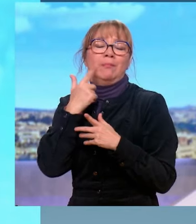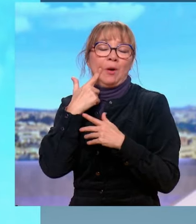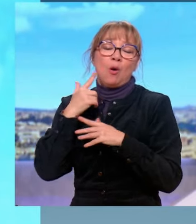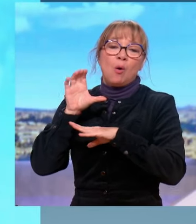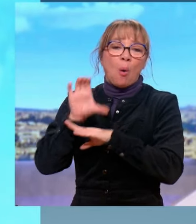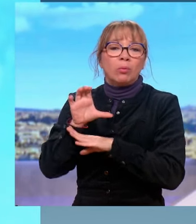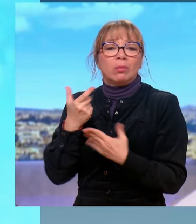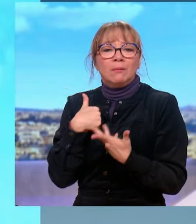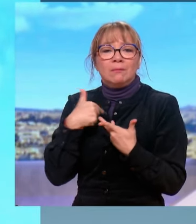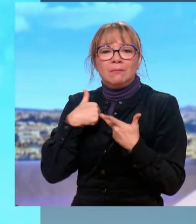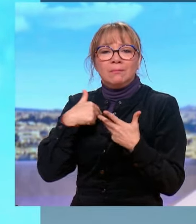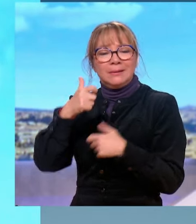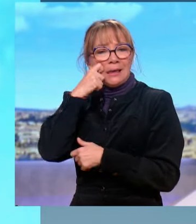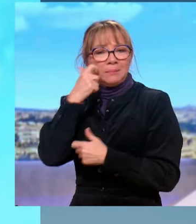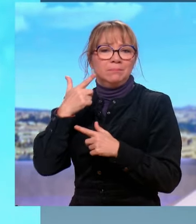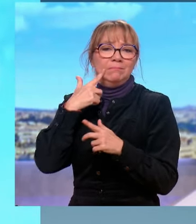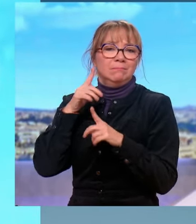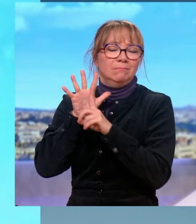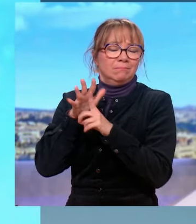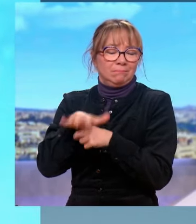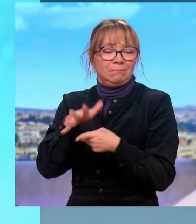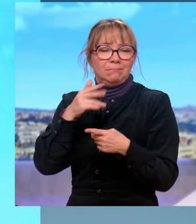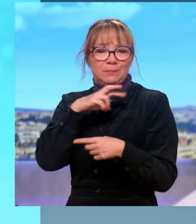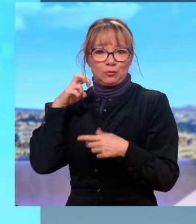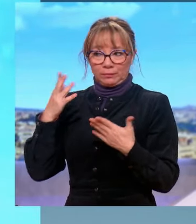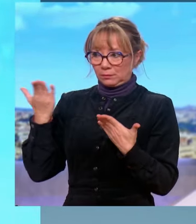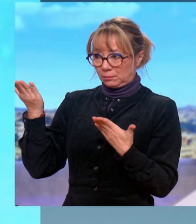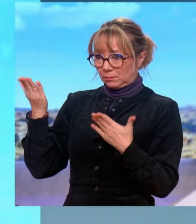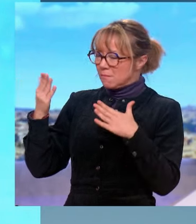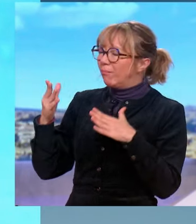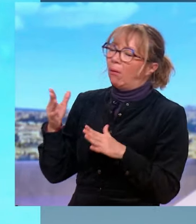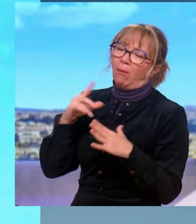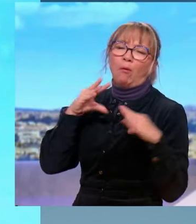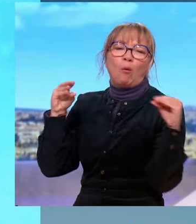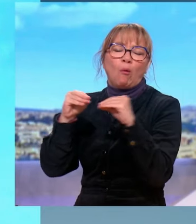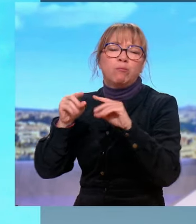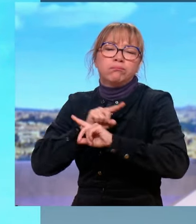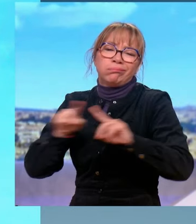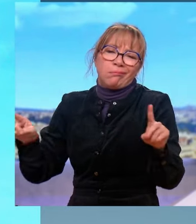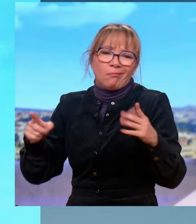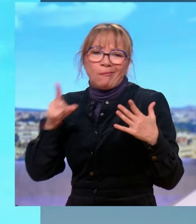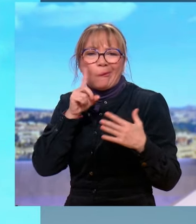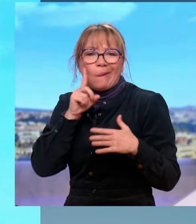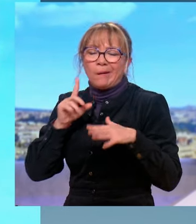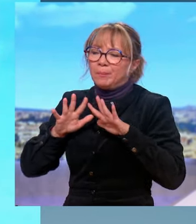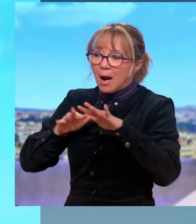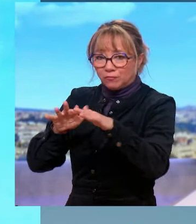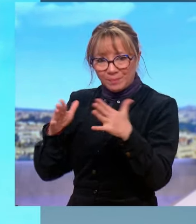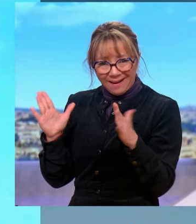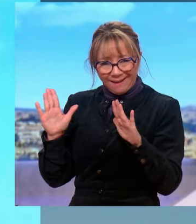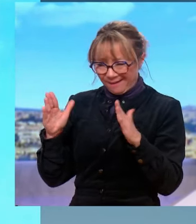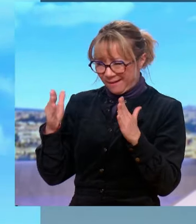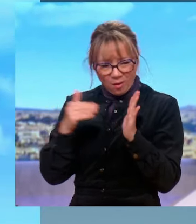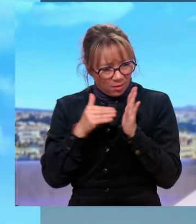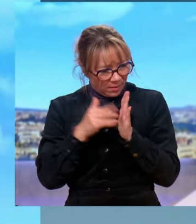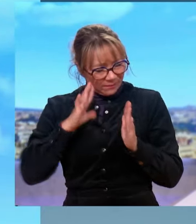prévue de très longue date, bien avant la polémique, là encore, qui avait suscité l'histoire de la marche contre l'antisémitisme. Mais vous étiez d'accord avec le